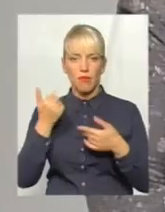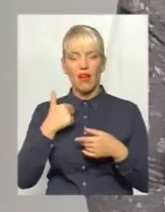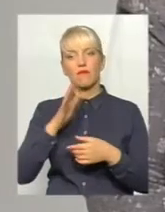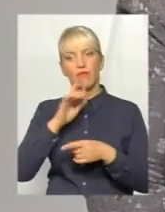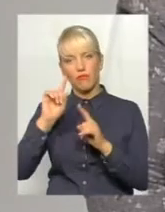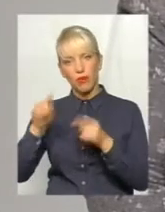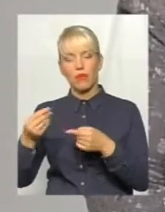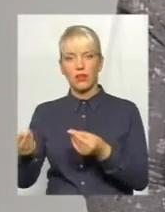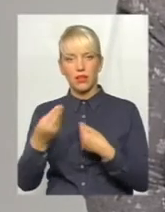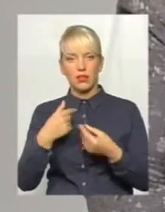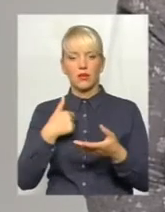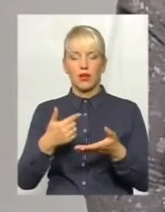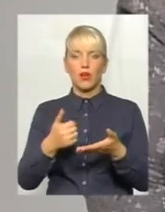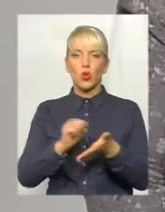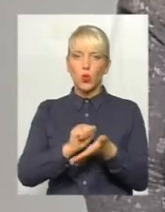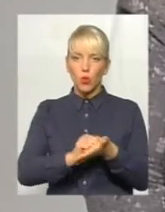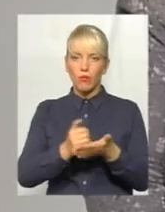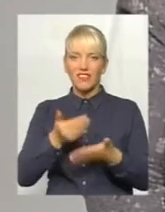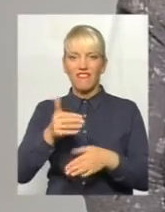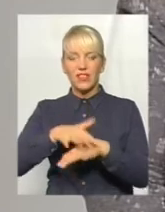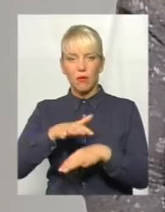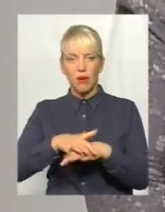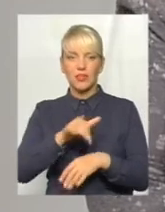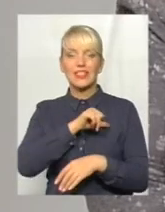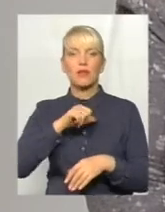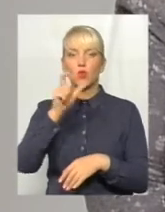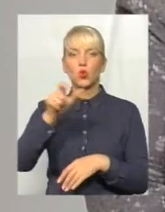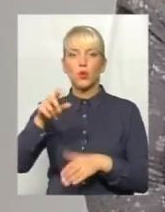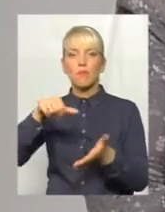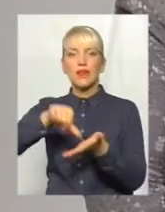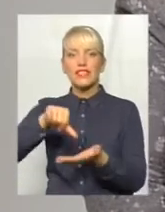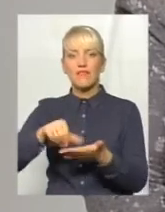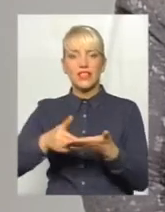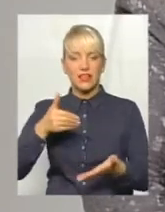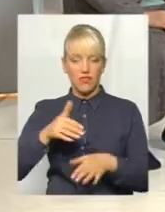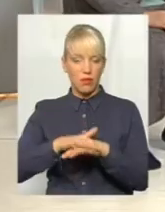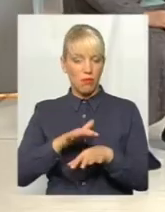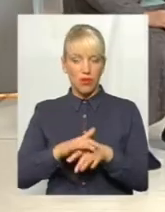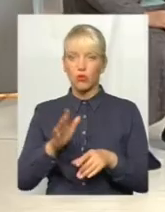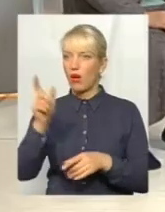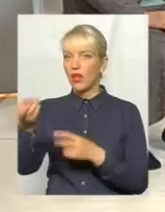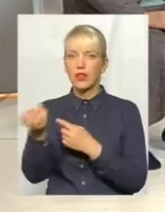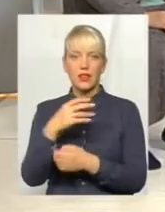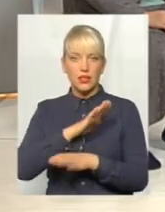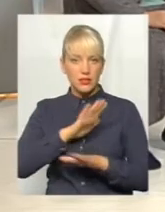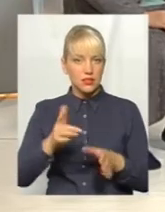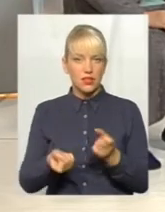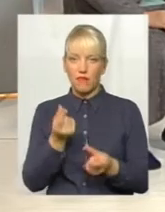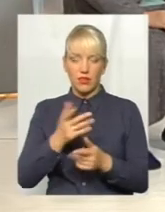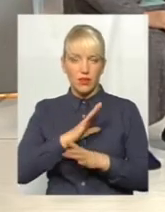самих представників банку, але вони не являлися. І вона винесла окрему ухвалу на те, щоб